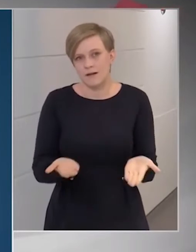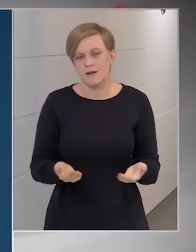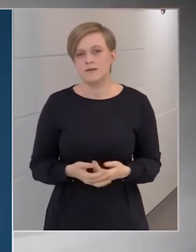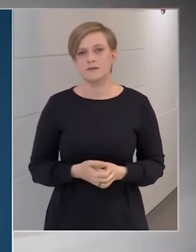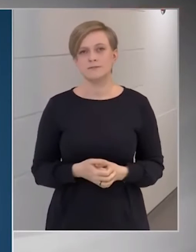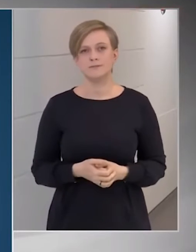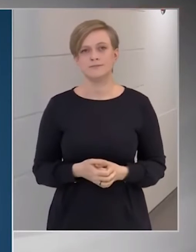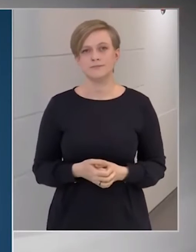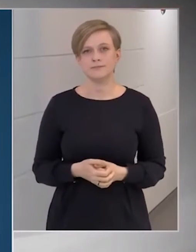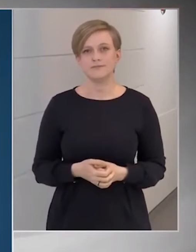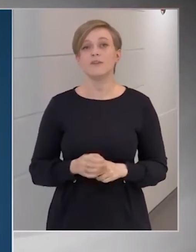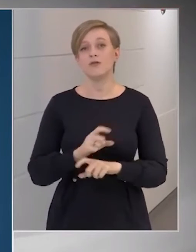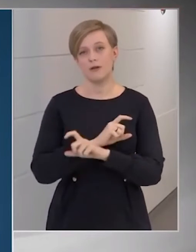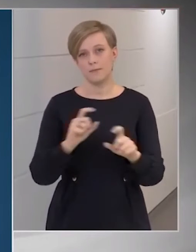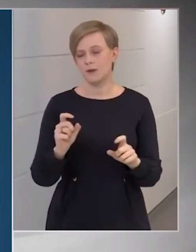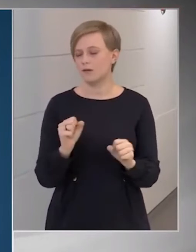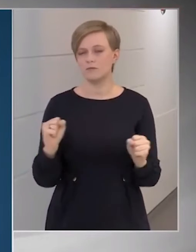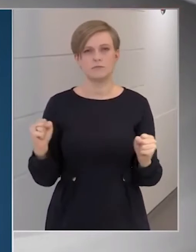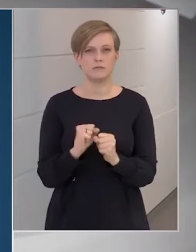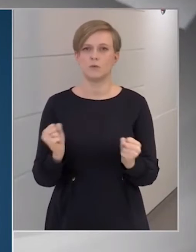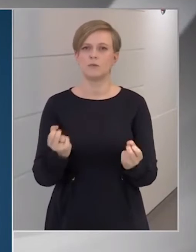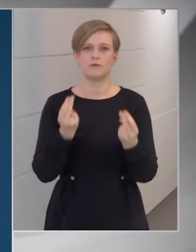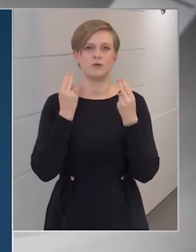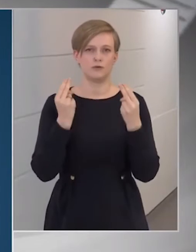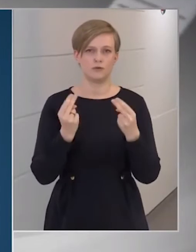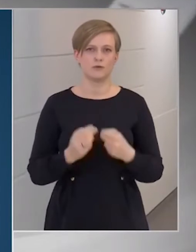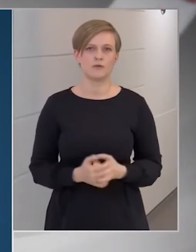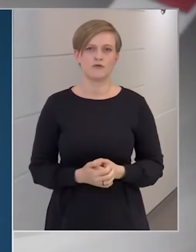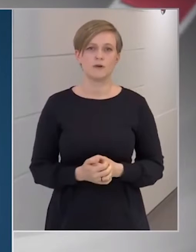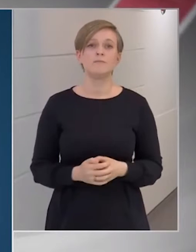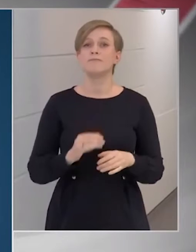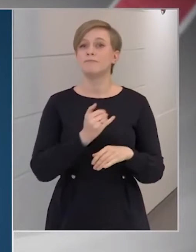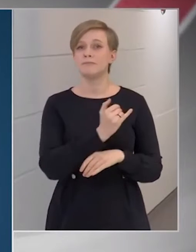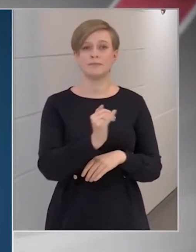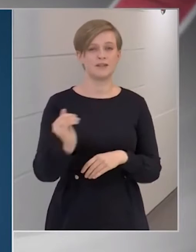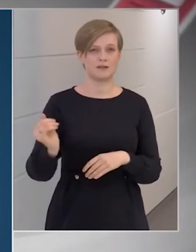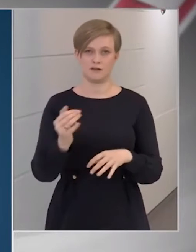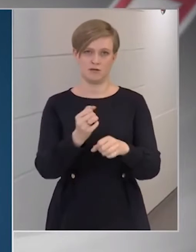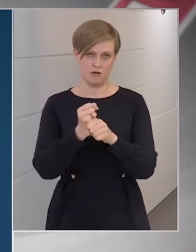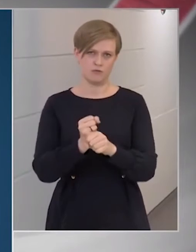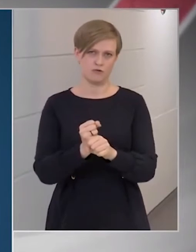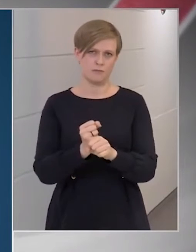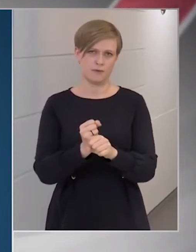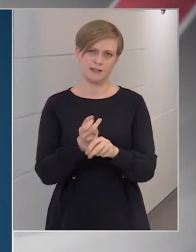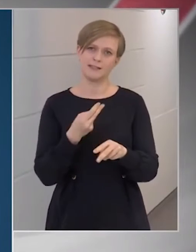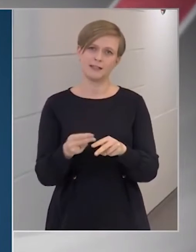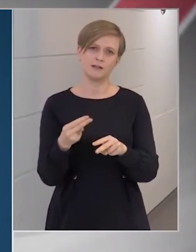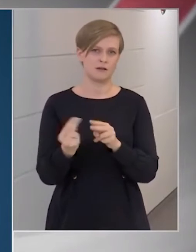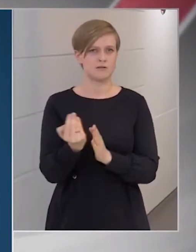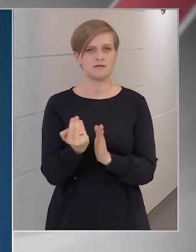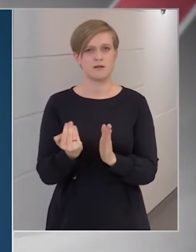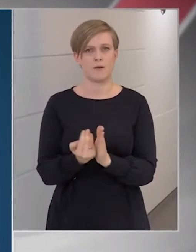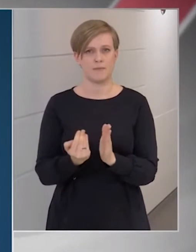beszélt. Éppen ezért rendkívül fontos, hogy mindenki tartsa be a higiénés